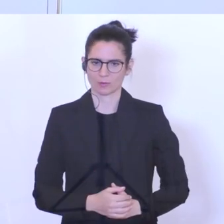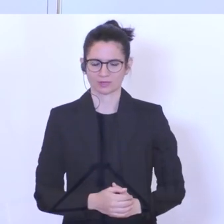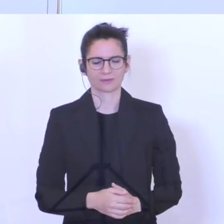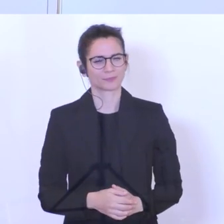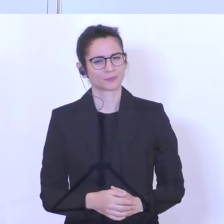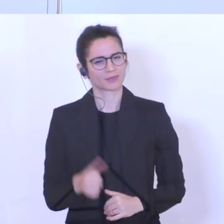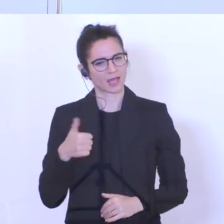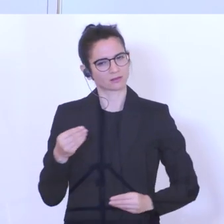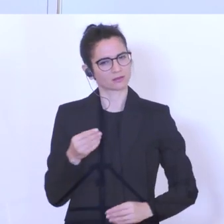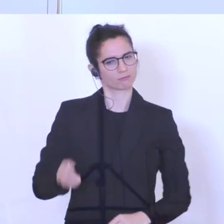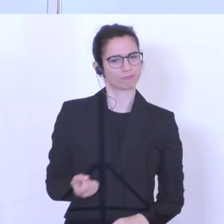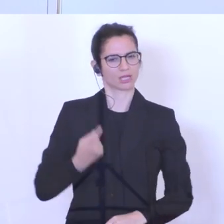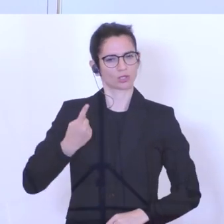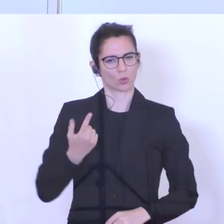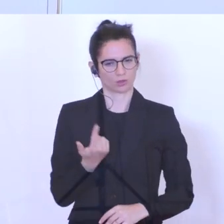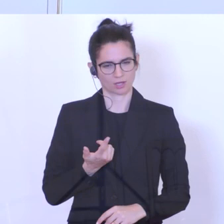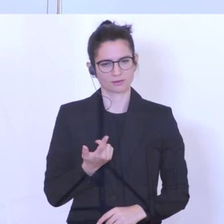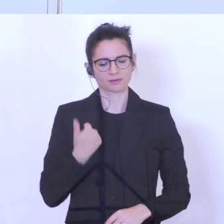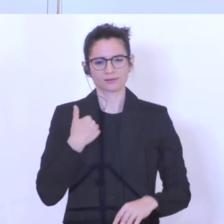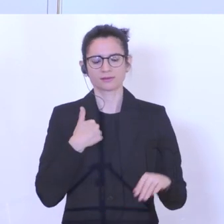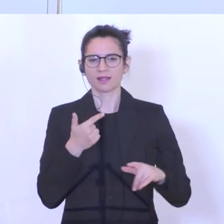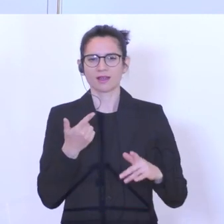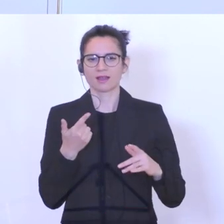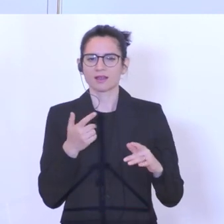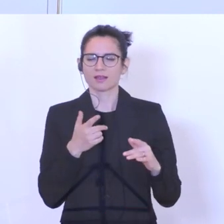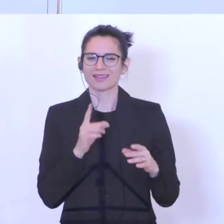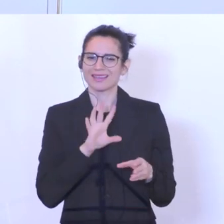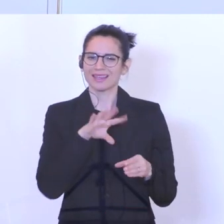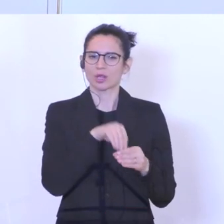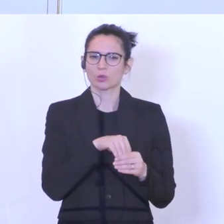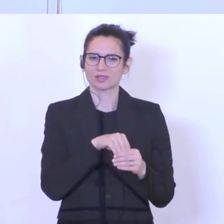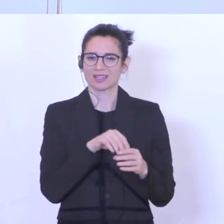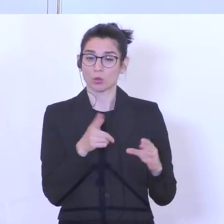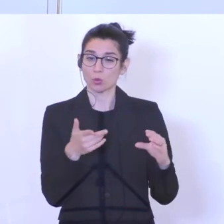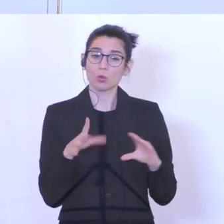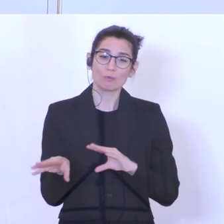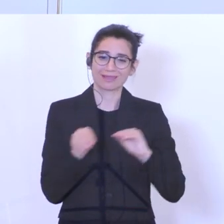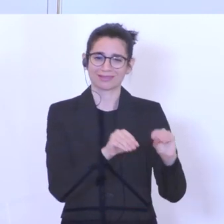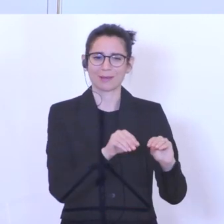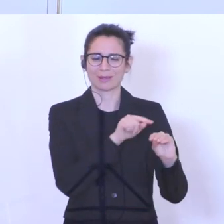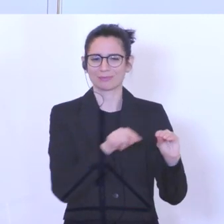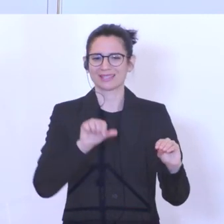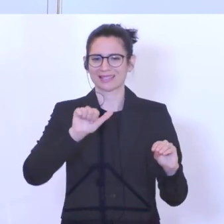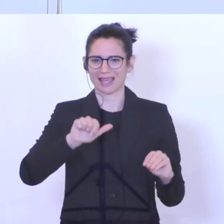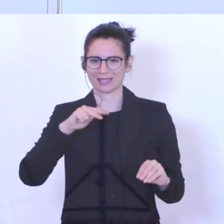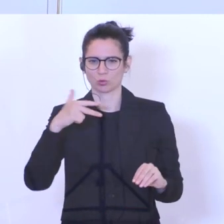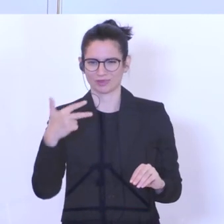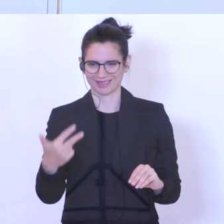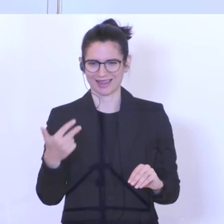Besonderes. Es gilt bis zur, die Übernahme bis inklusive 31. März